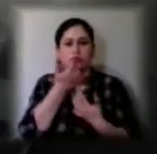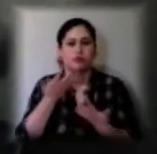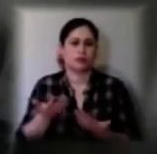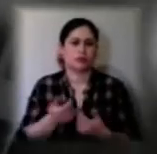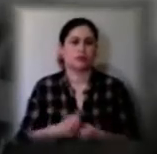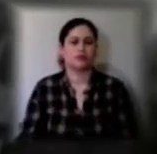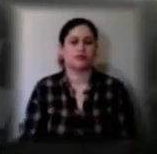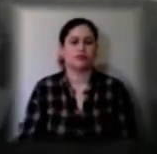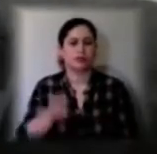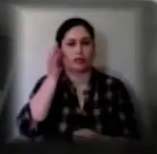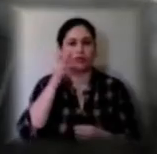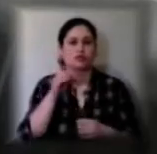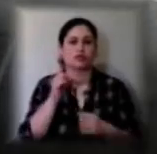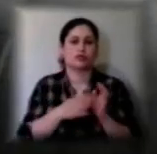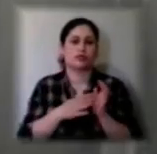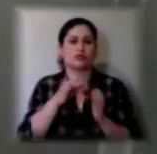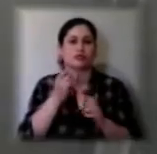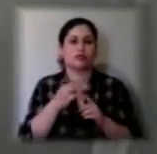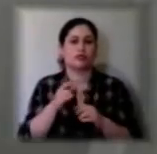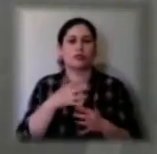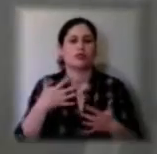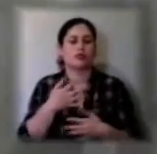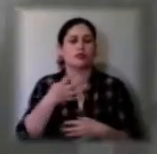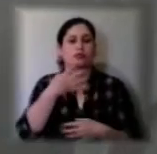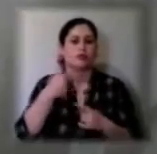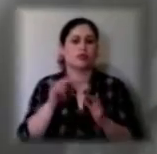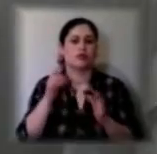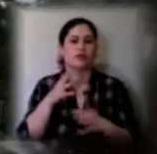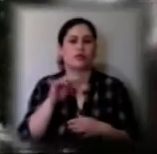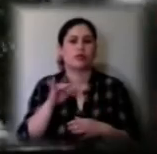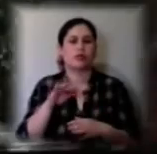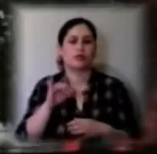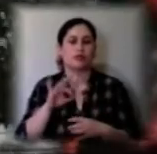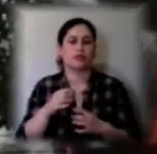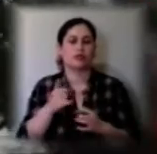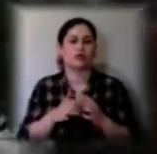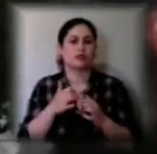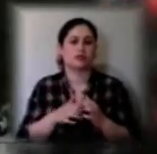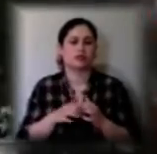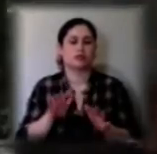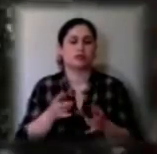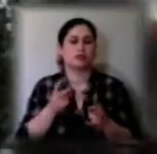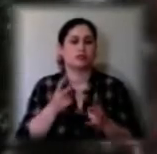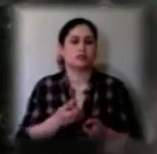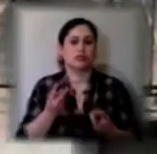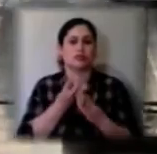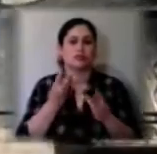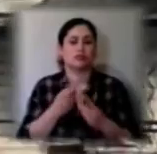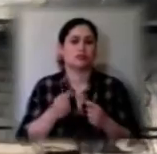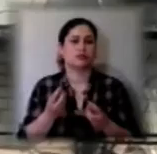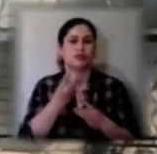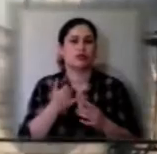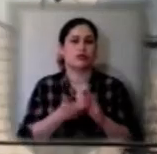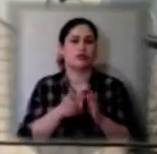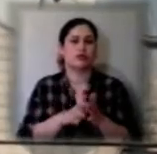Нагадаємо, 9 червня у п'ятиповерховому будинку на вулиці Портелеватор у Херсоні сталася пожежа. Зайнялося у квартирі на